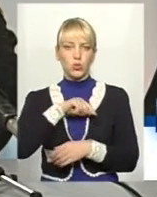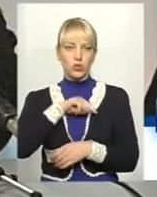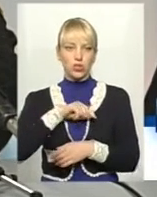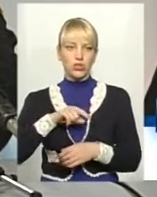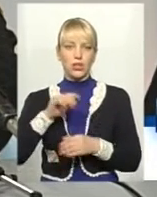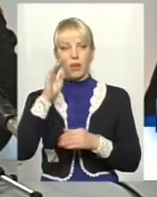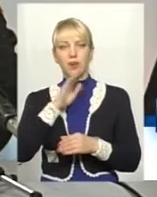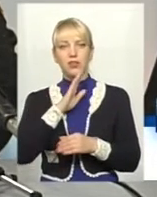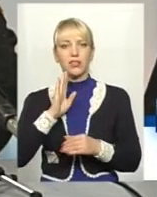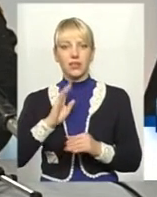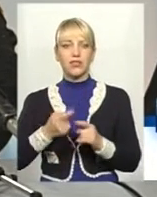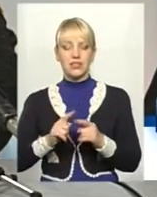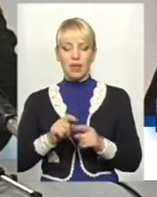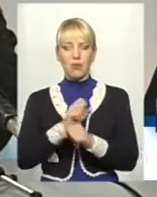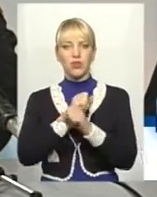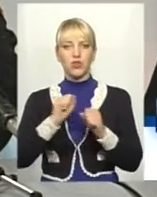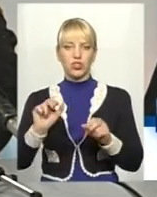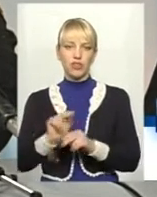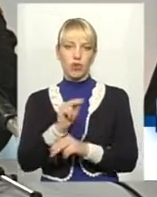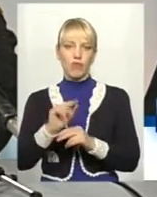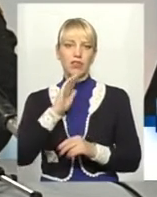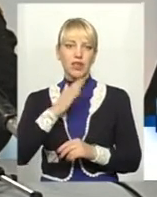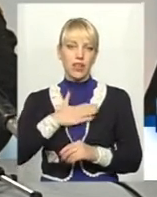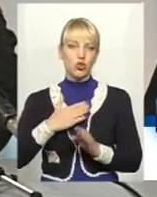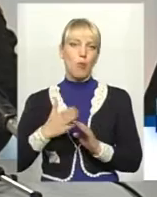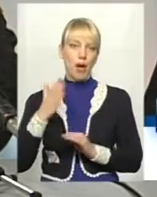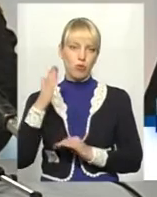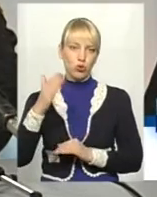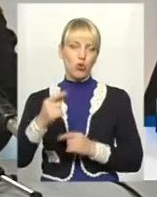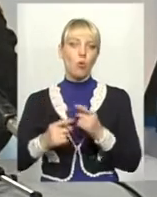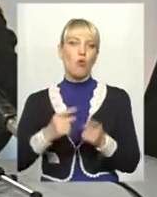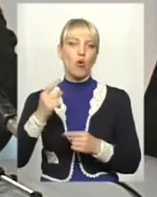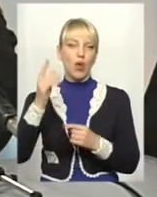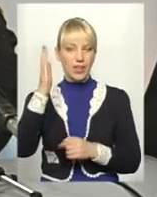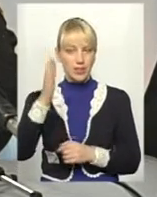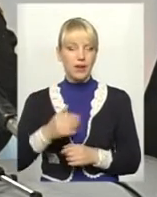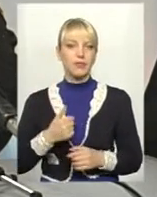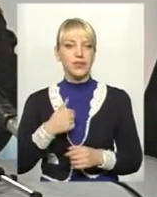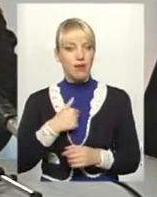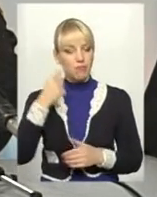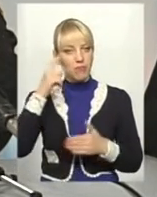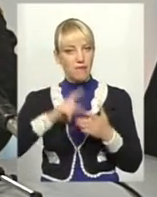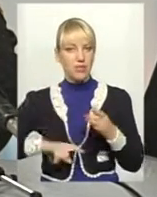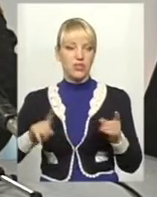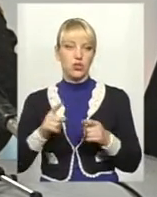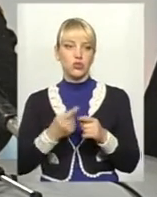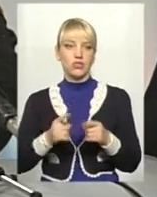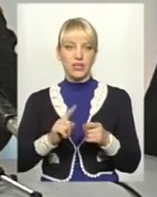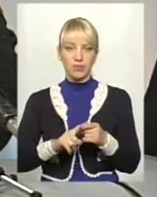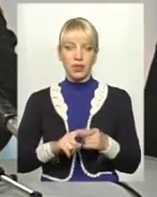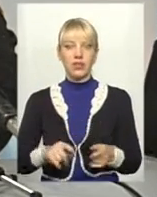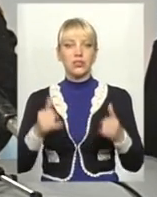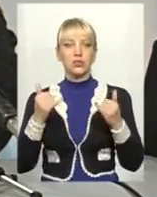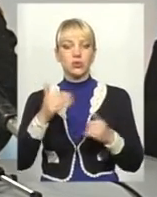Тільки так. І це патріотичне виховання нашого майбутнього покоління. Так що я впевнений, що це сьогодні